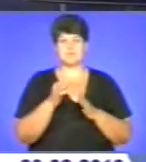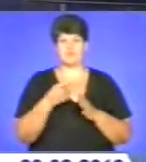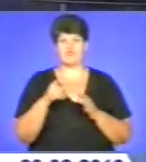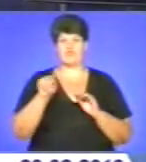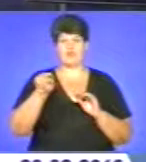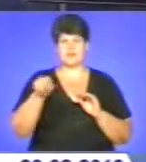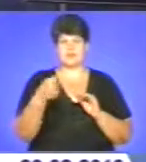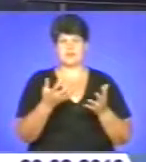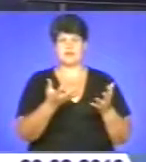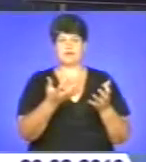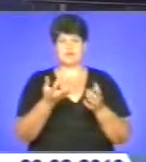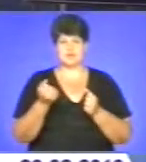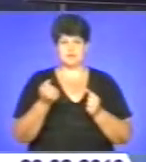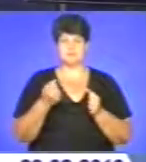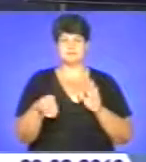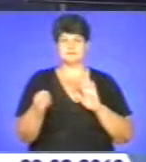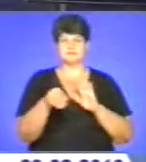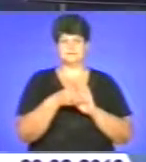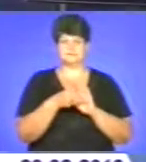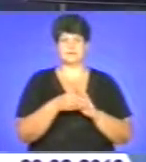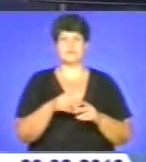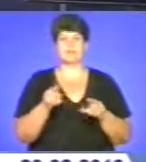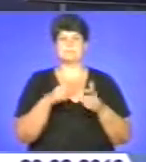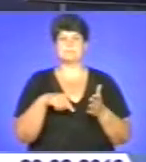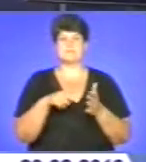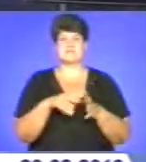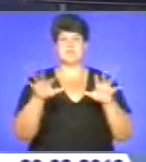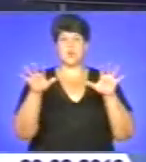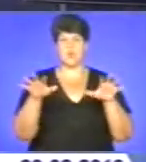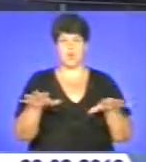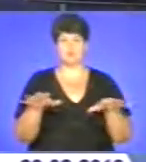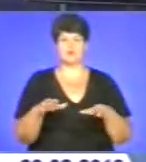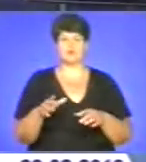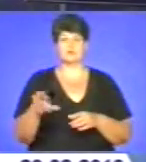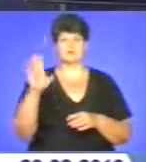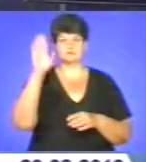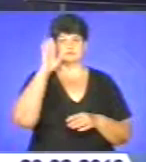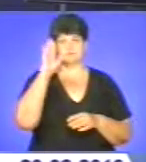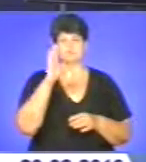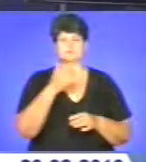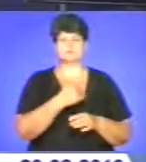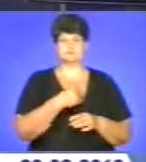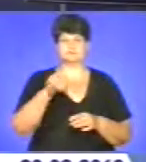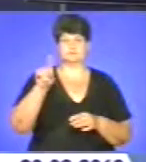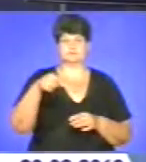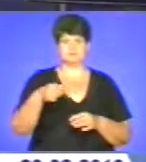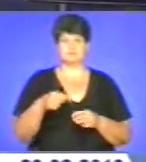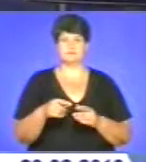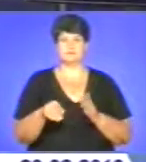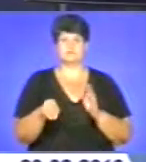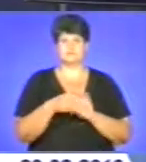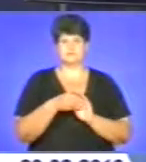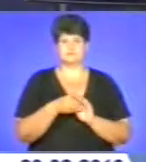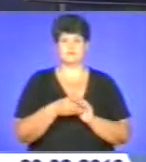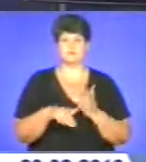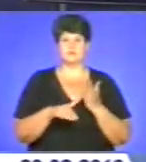та отриманні неправомірної вигоди міського голову. Чиновник зажадав від приватного підприємця данину за сприяння. Сюжет